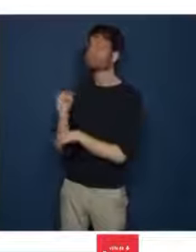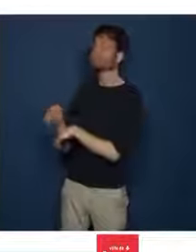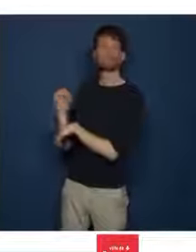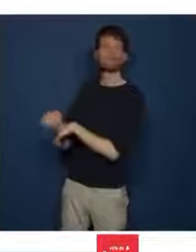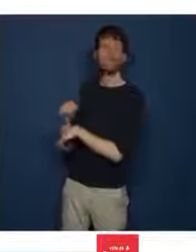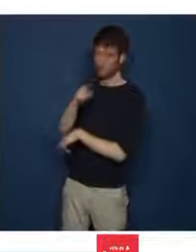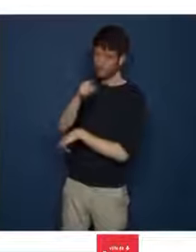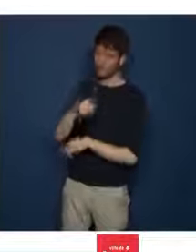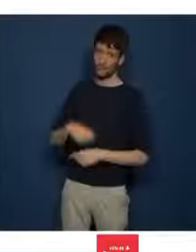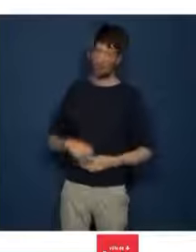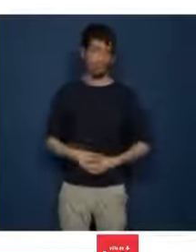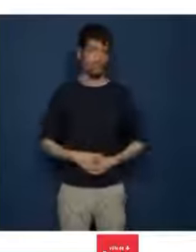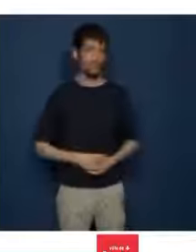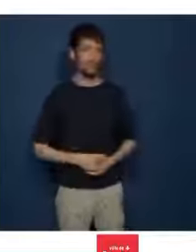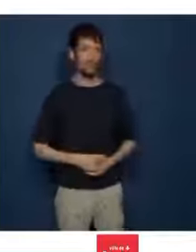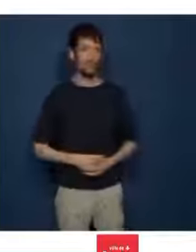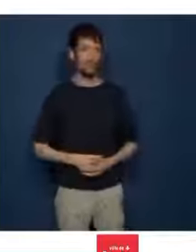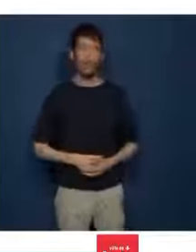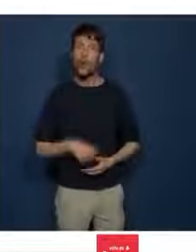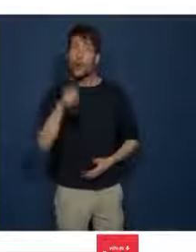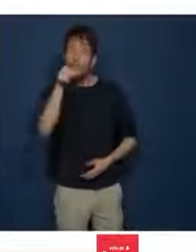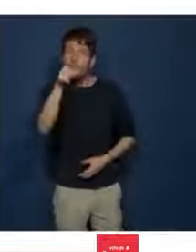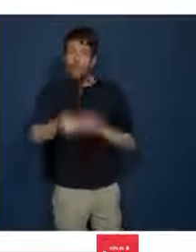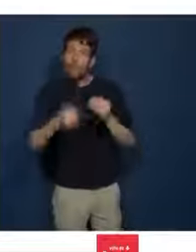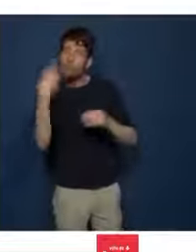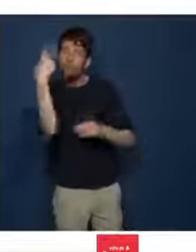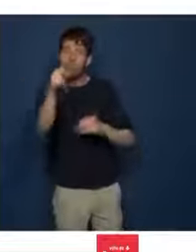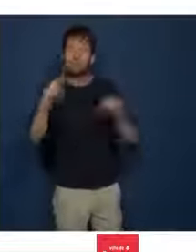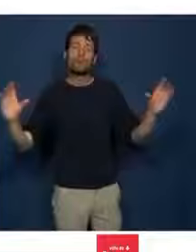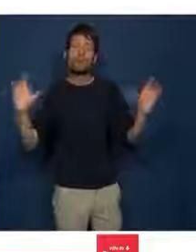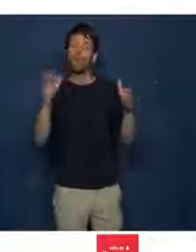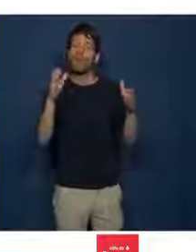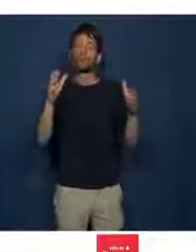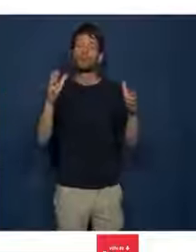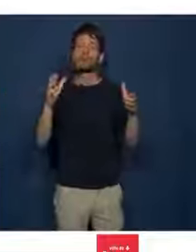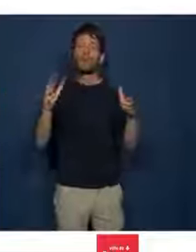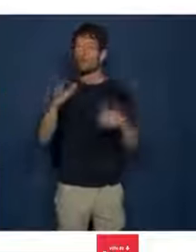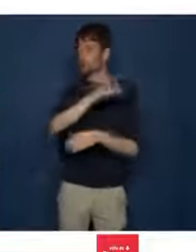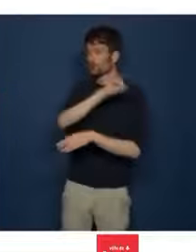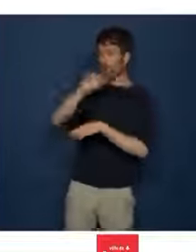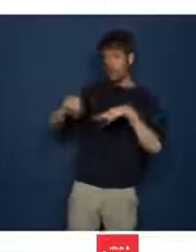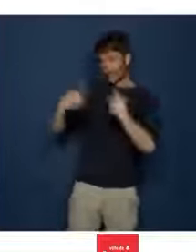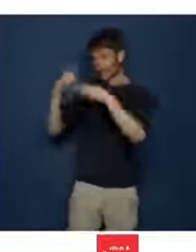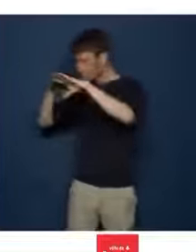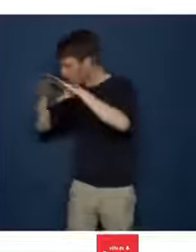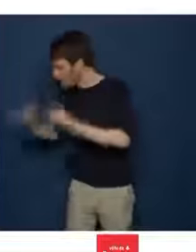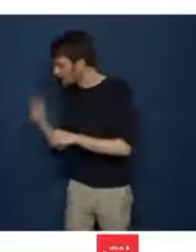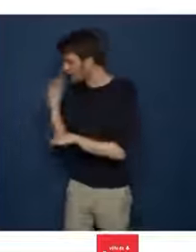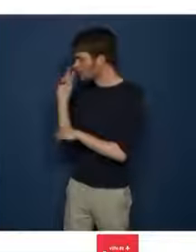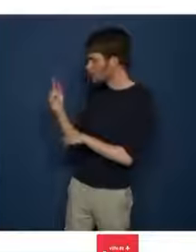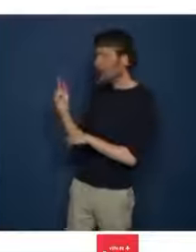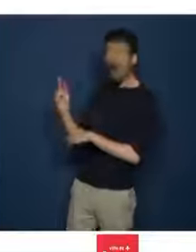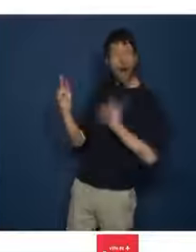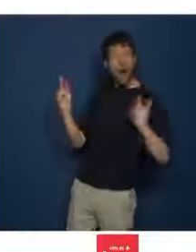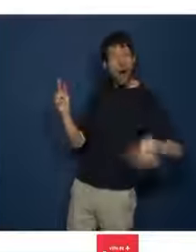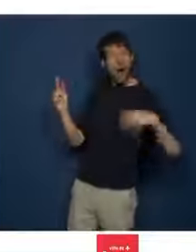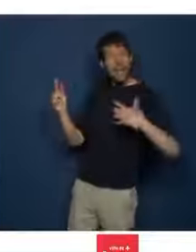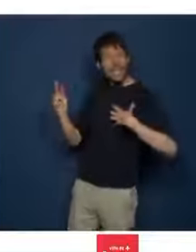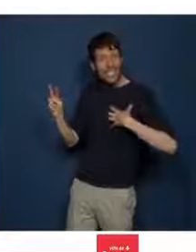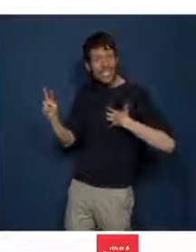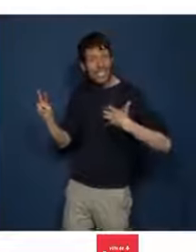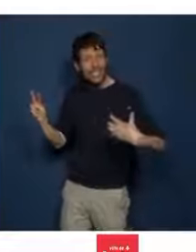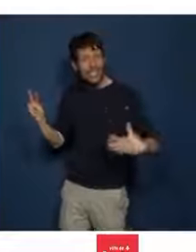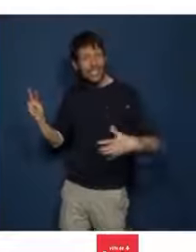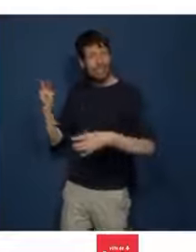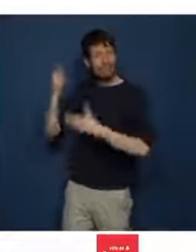Ni vous, ni aucun des vôtres n'aura donc pu mesurer in situ l'incommensurable richesse patrimoniale des ouvrages